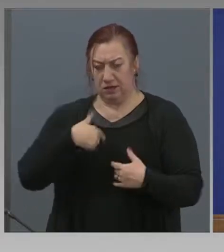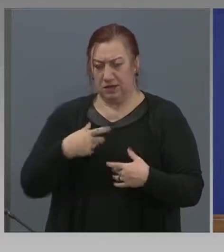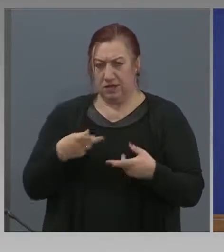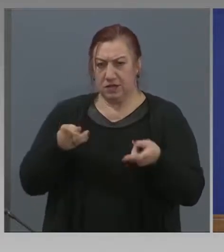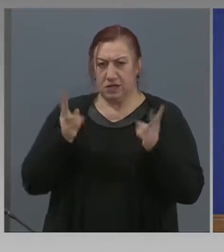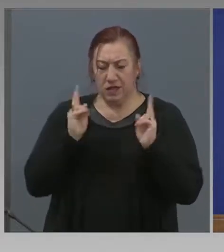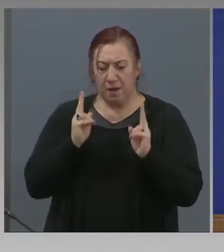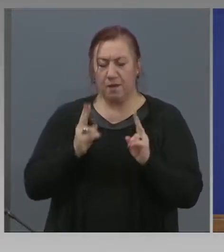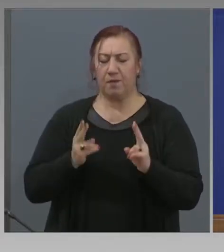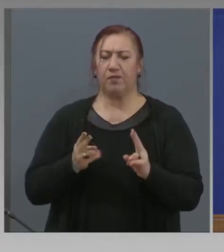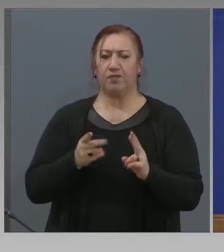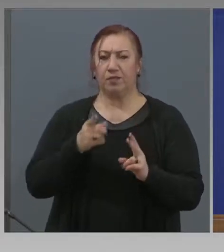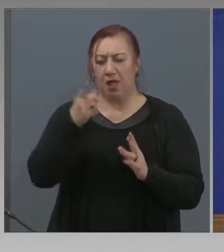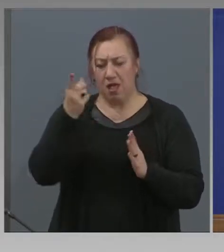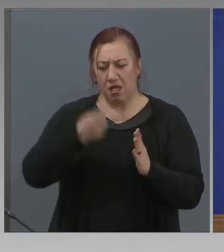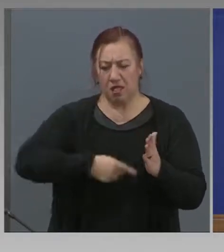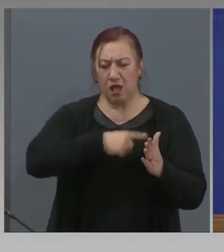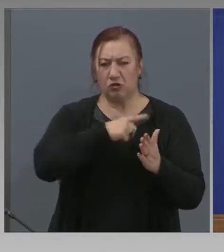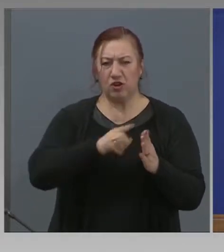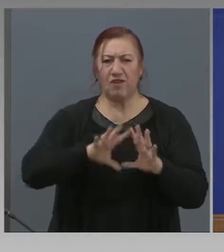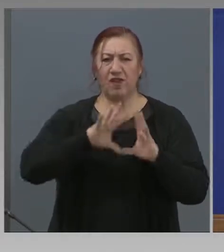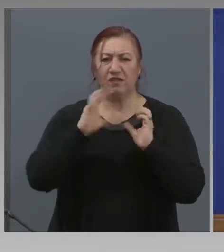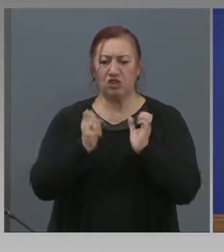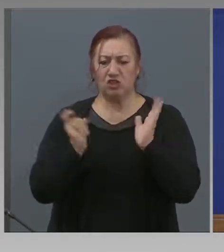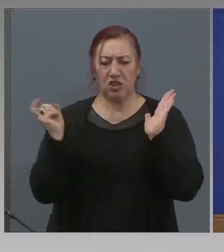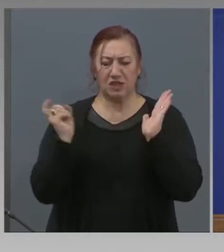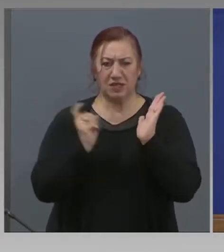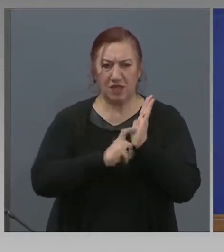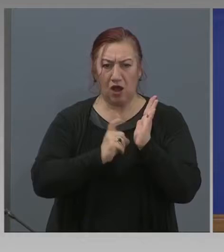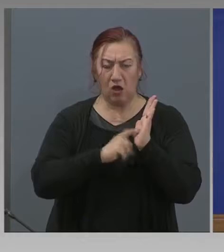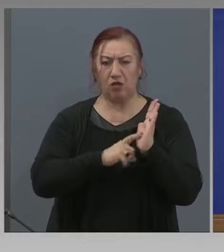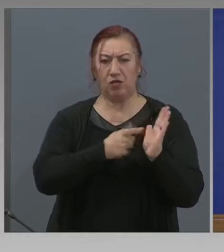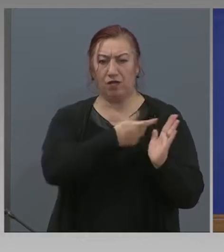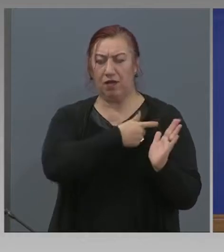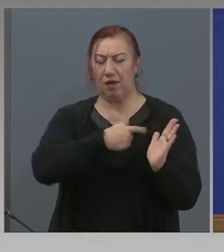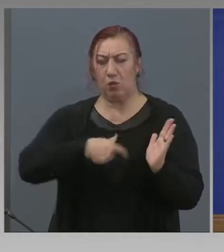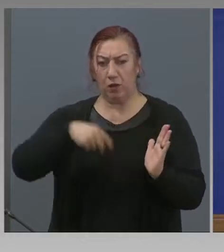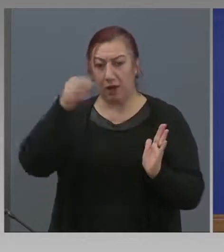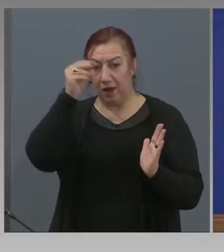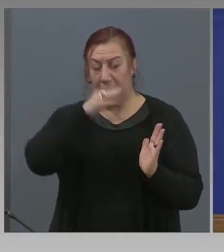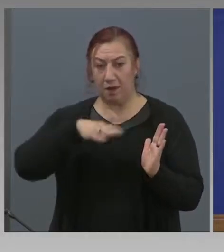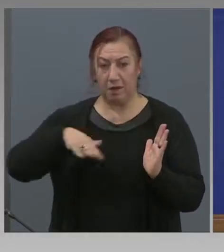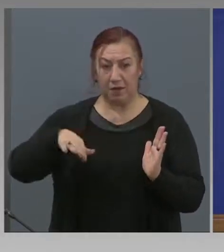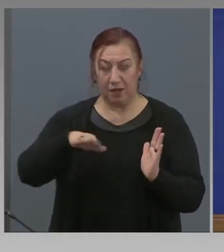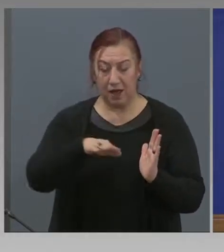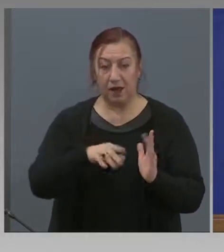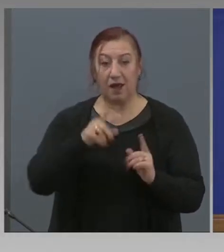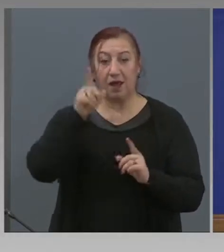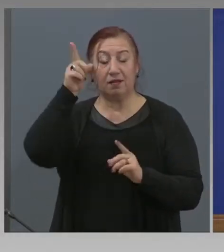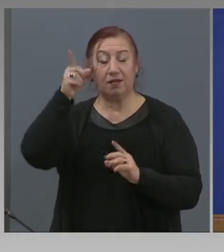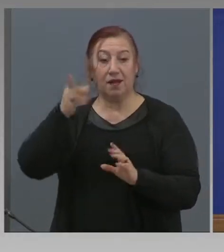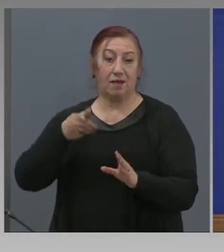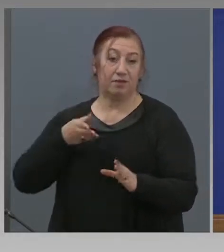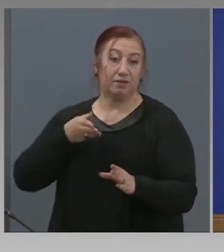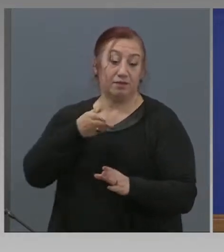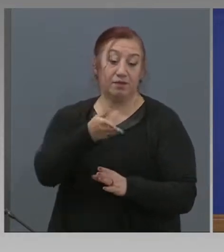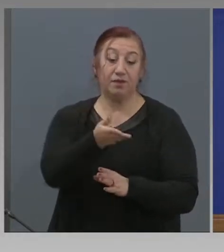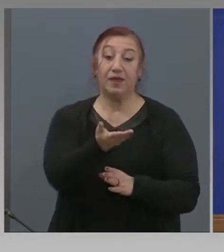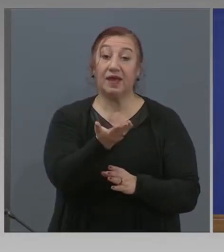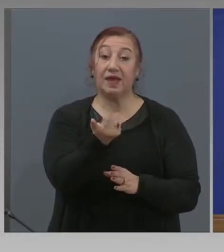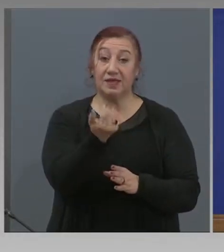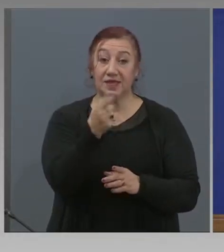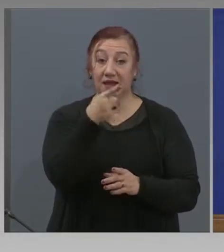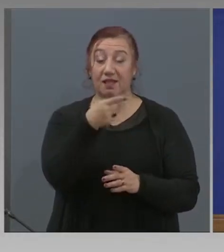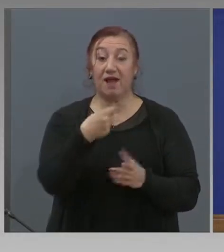законите и подзаконовите нормативни актова на Република България е въведена такава такса от консула ни